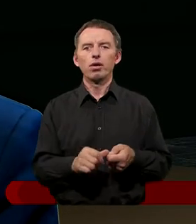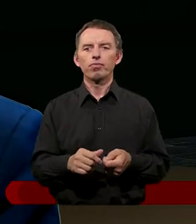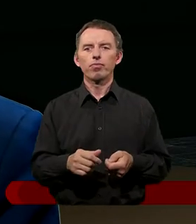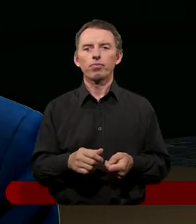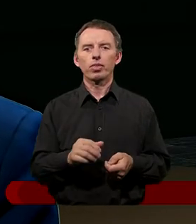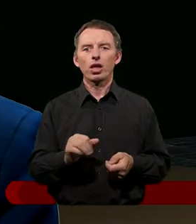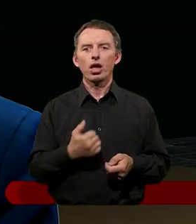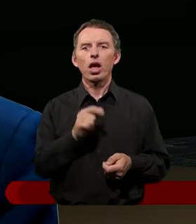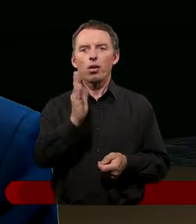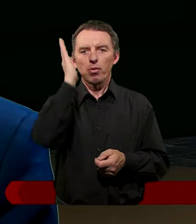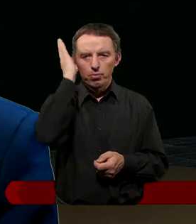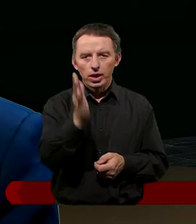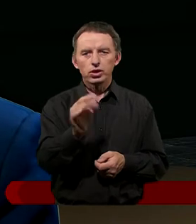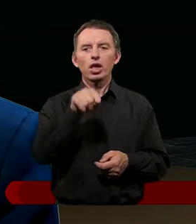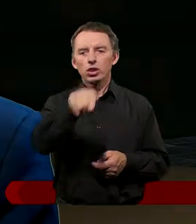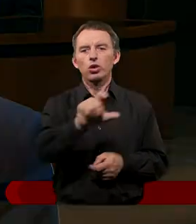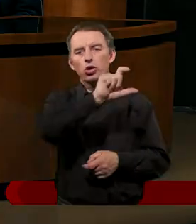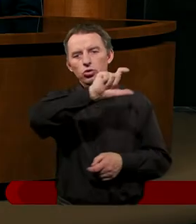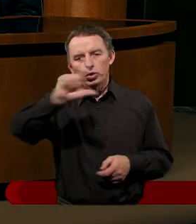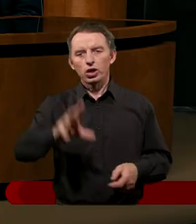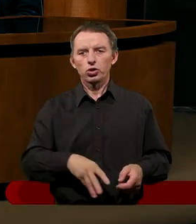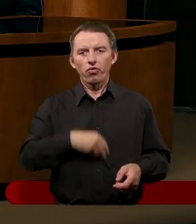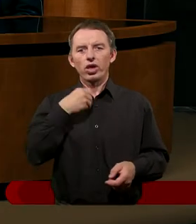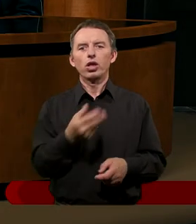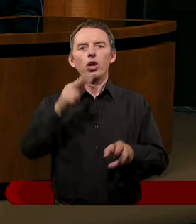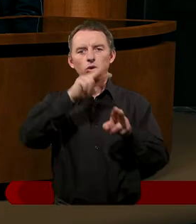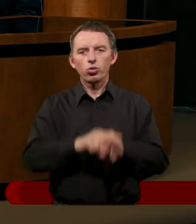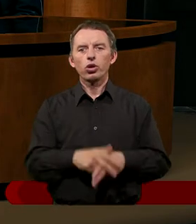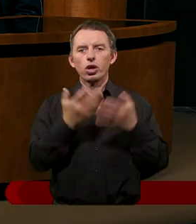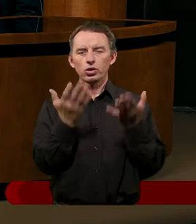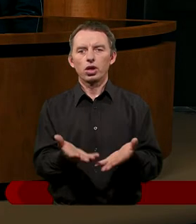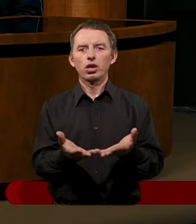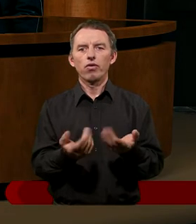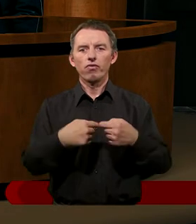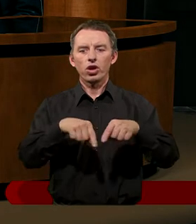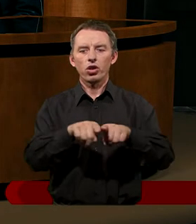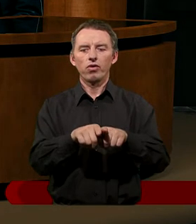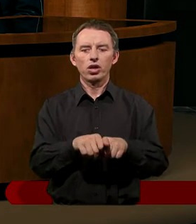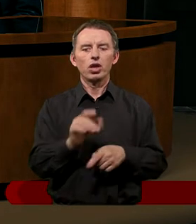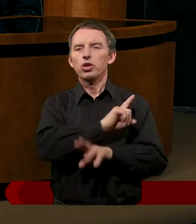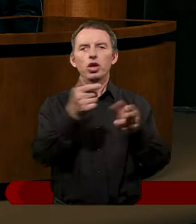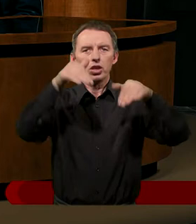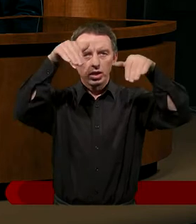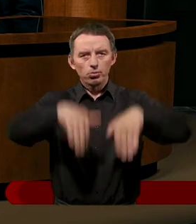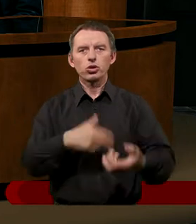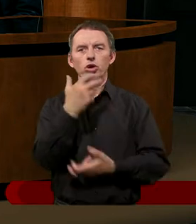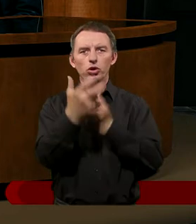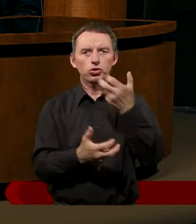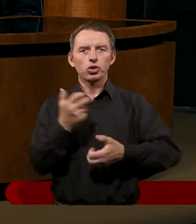nie. Pan Bóg da nam święty czas, który czy Ty chcesz, czy nie chcesz, On nadejdzie. Nikt nie może Ci